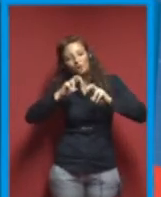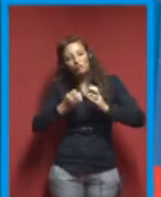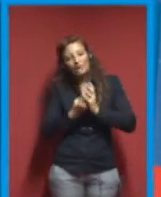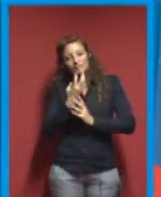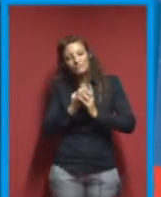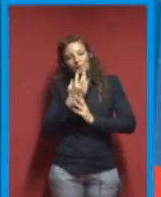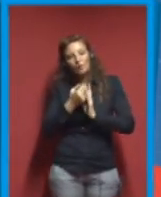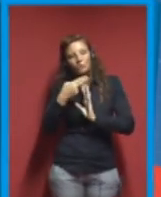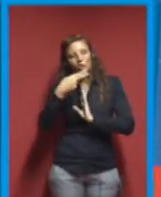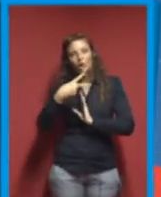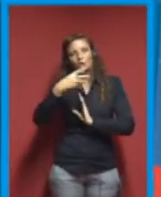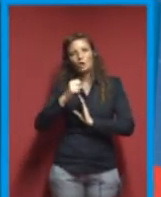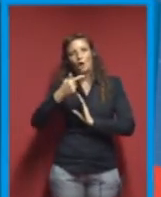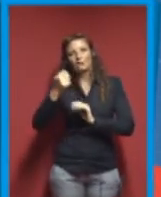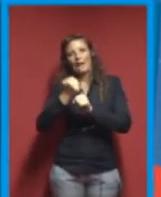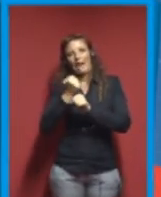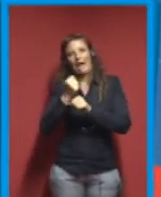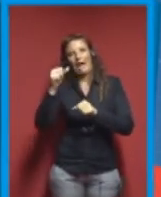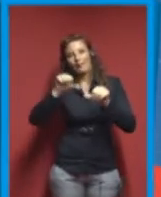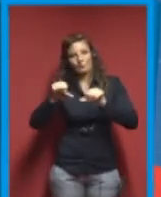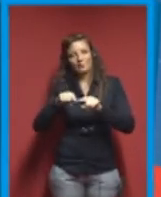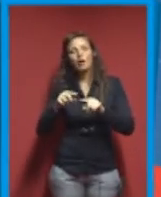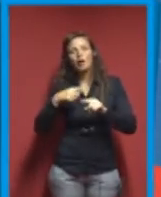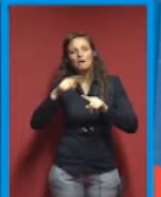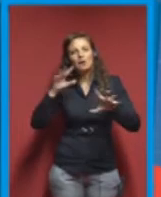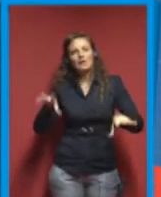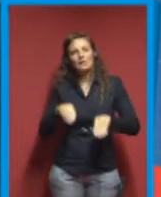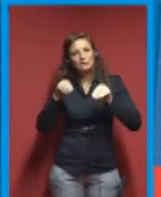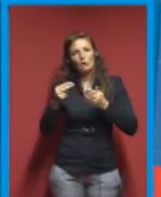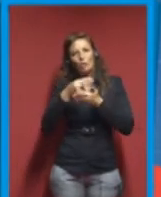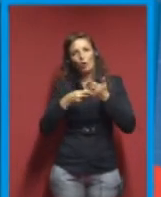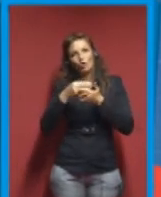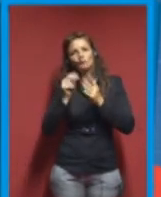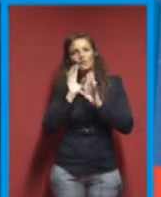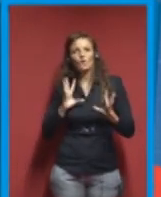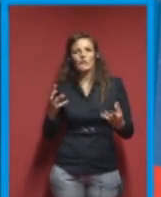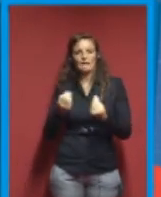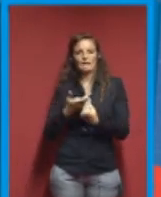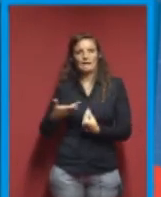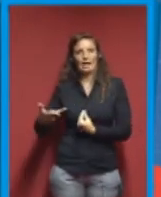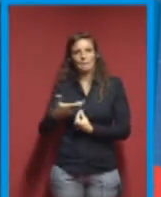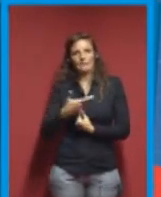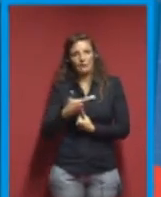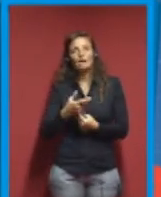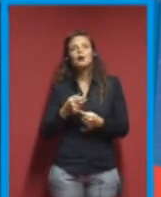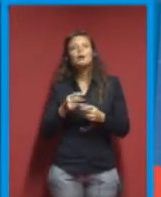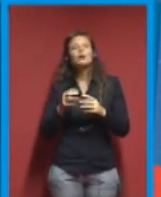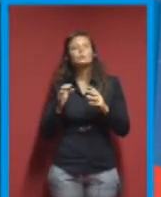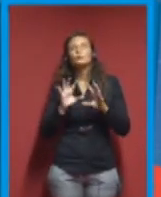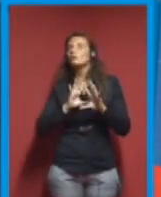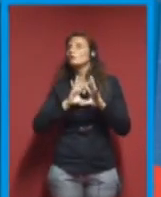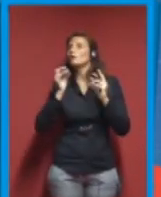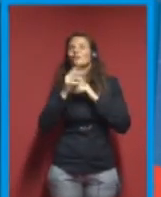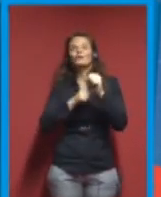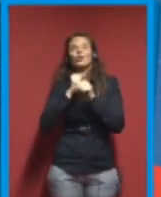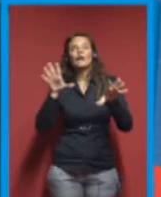Labs e abbiamo iniziato questo progetto insieme. Tutto è iniziato nel